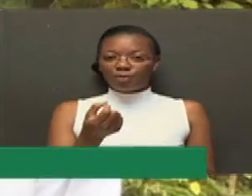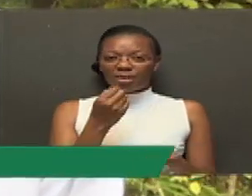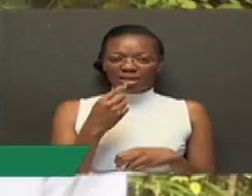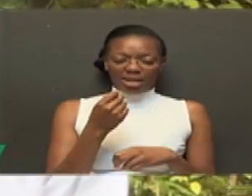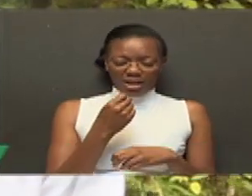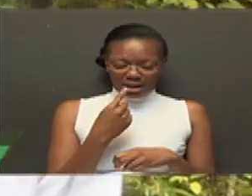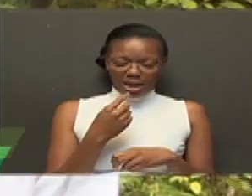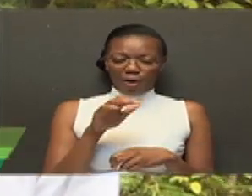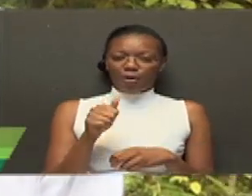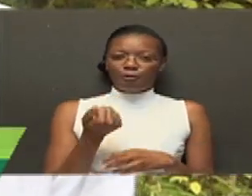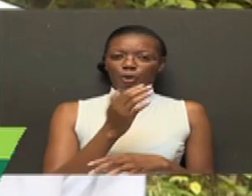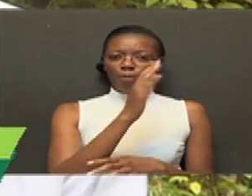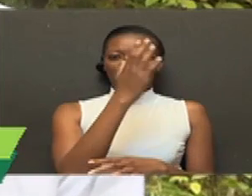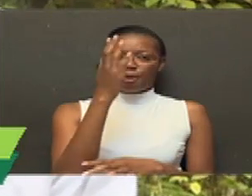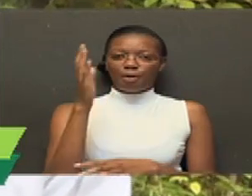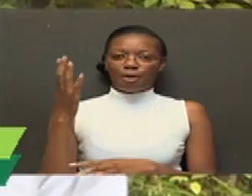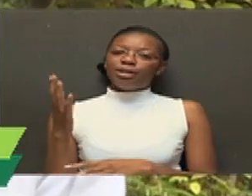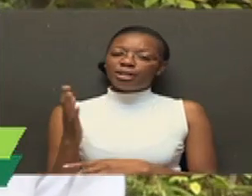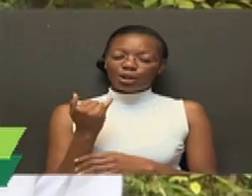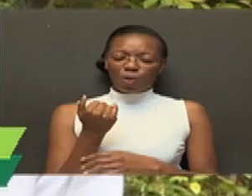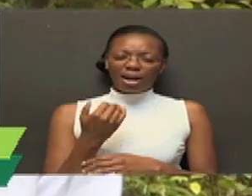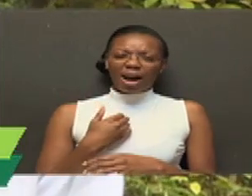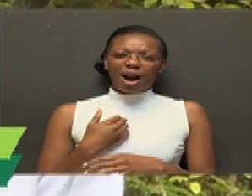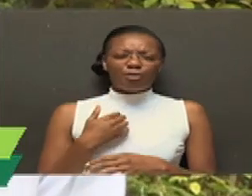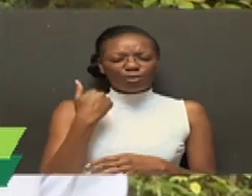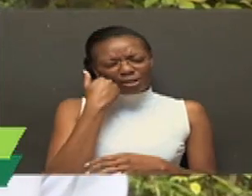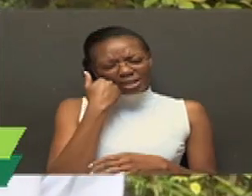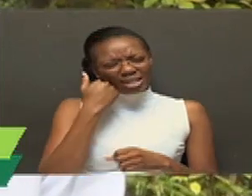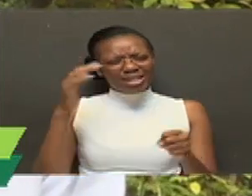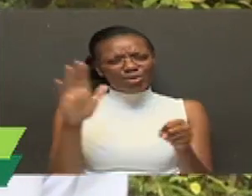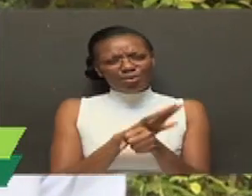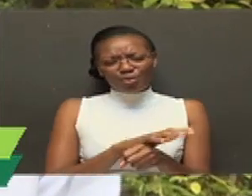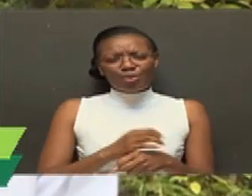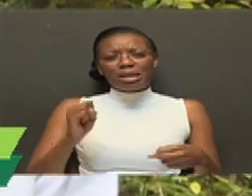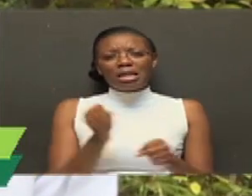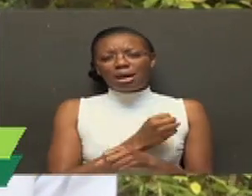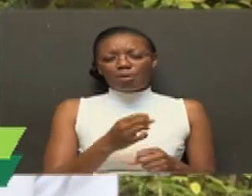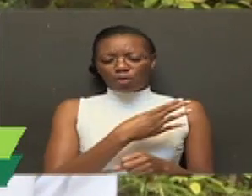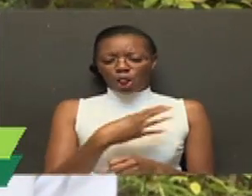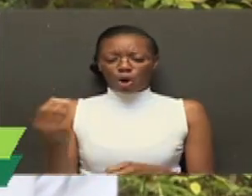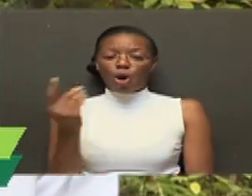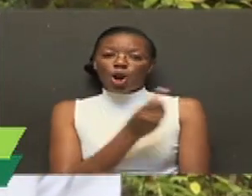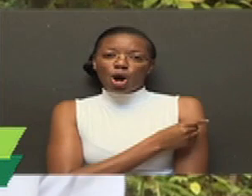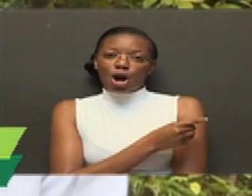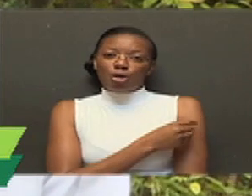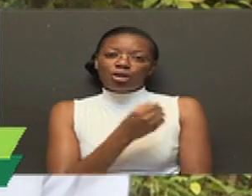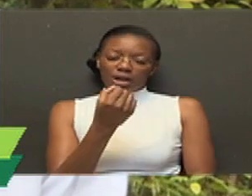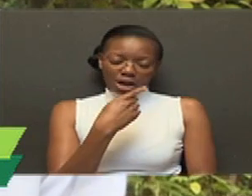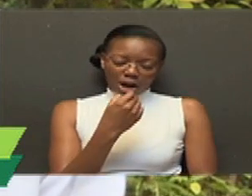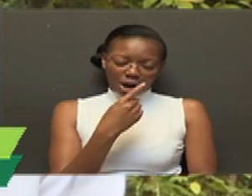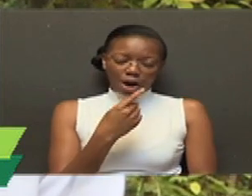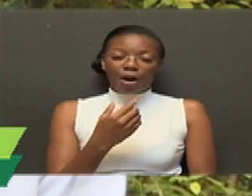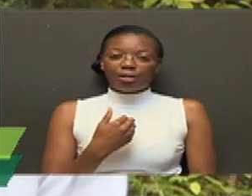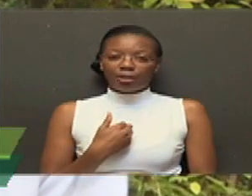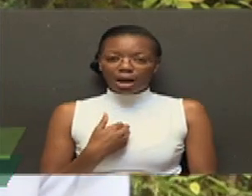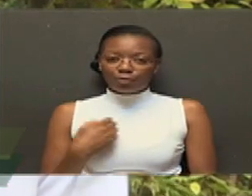kutafizi, kutoka kuhimadawa, sababu tumeona kuna marojo mingi ya bayo haitibu na zile dawa tukonazo kwa hospitali. Sasa kama